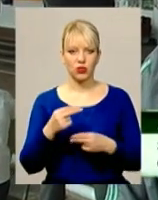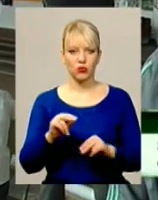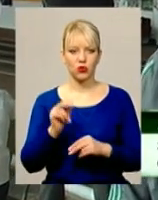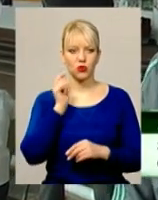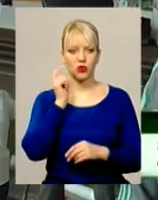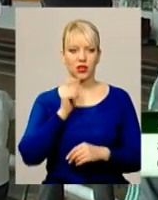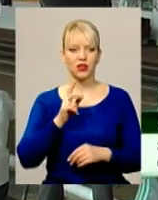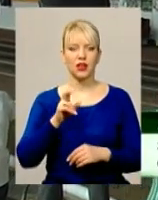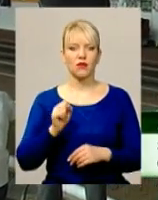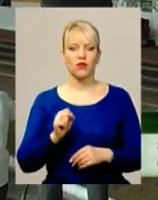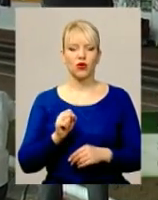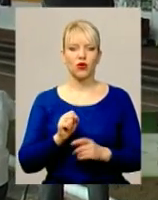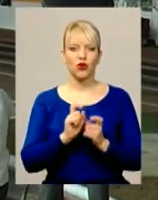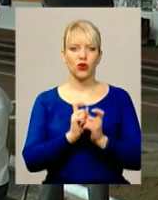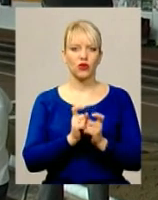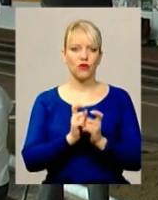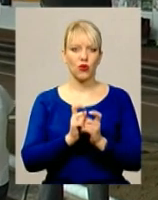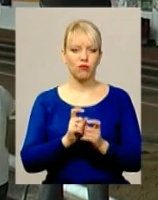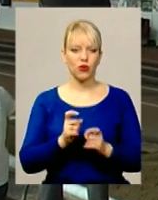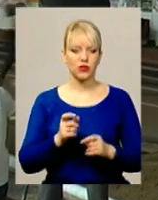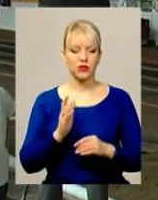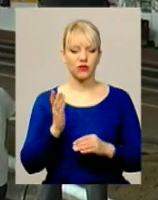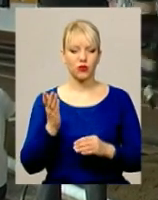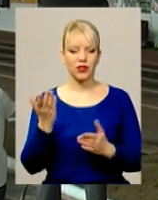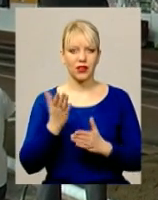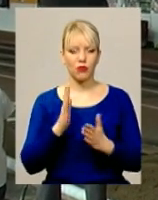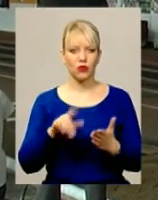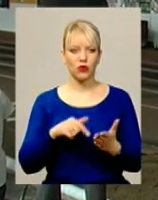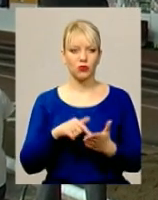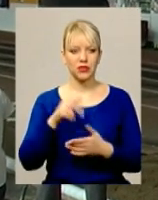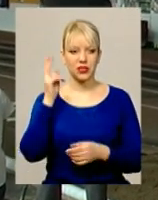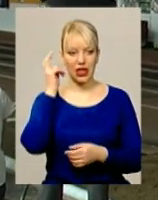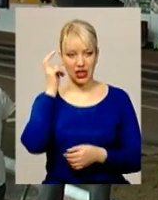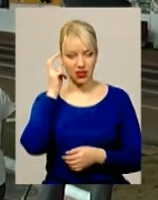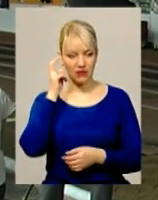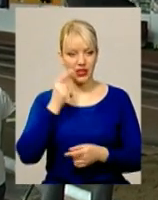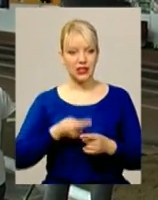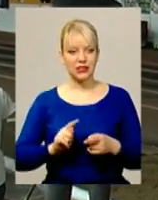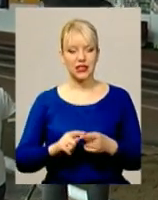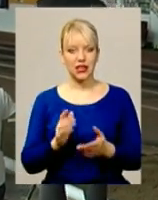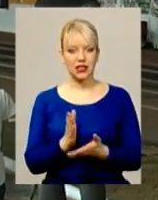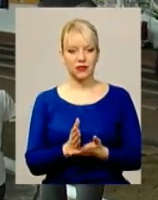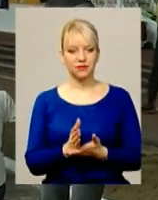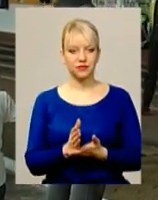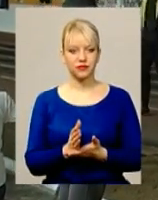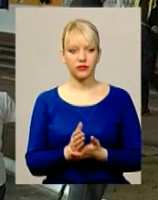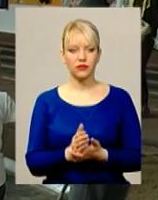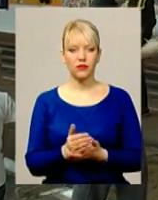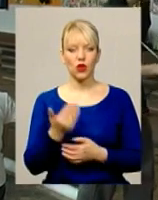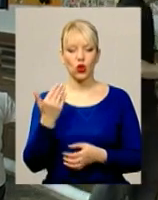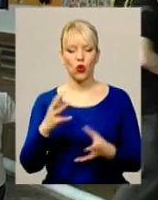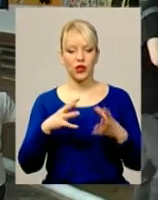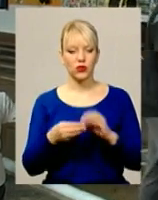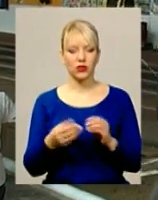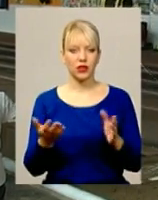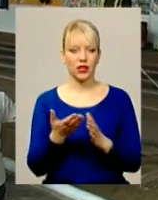України по двоборству, який буде проходити в місті Києві. І це є його результат,